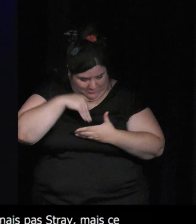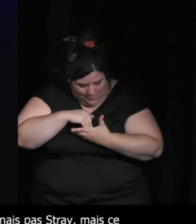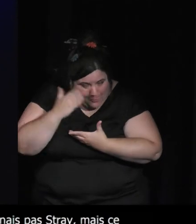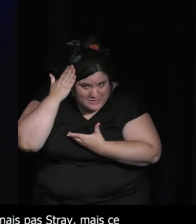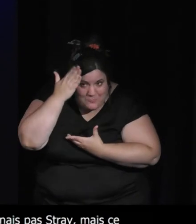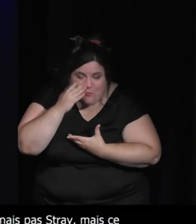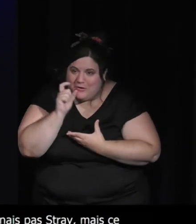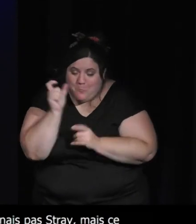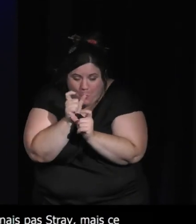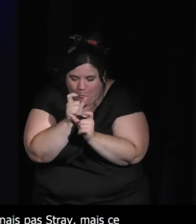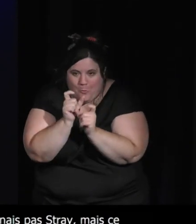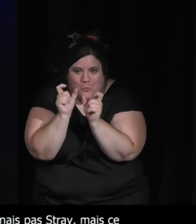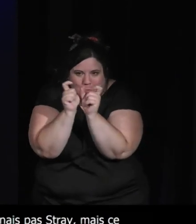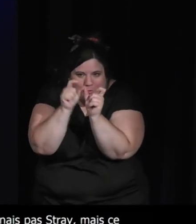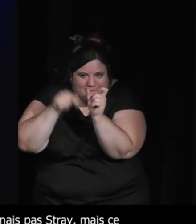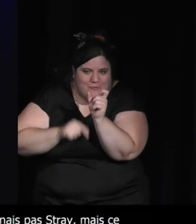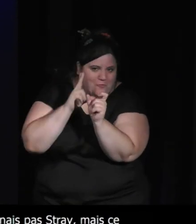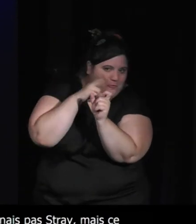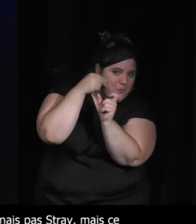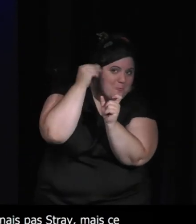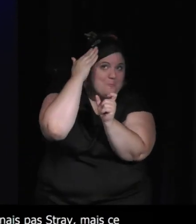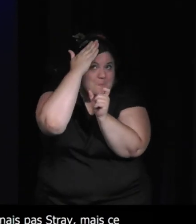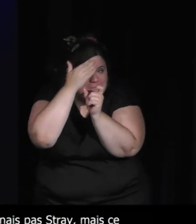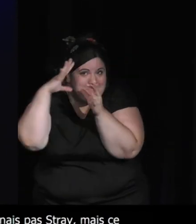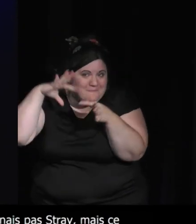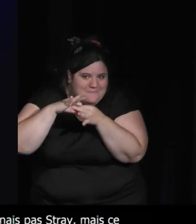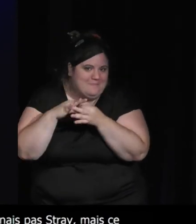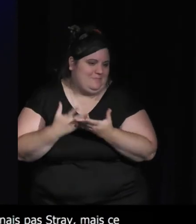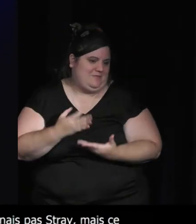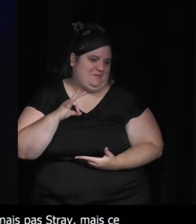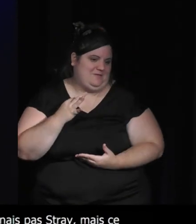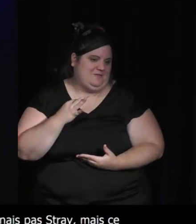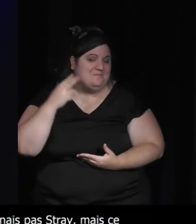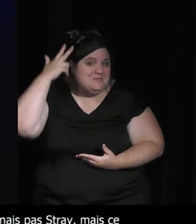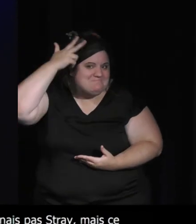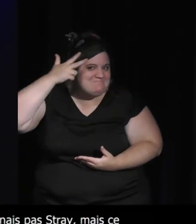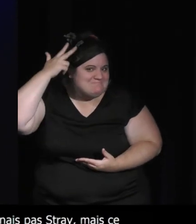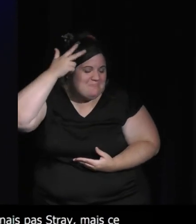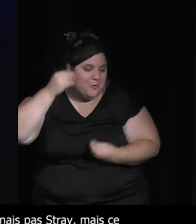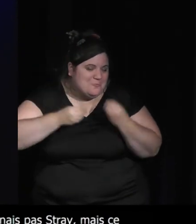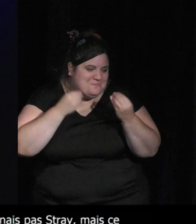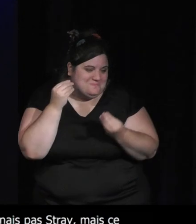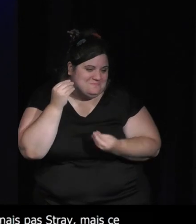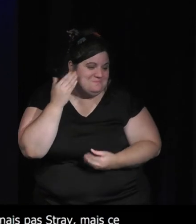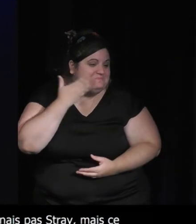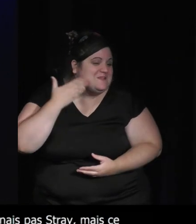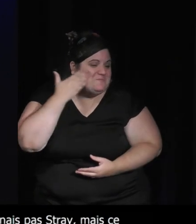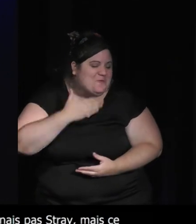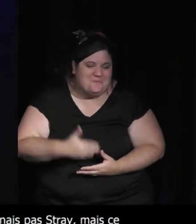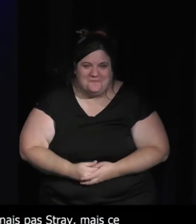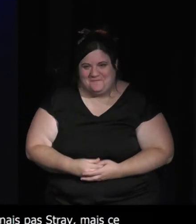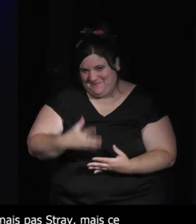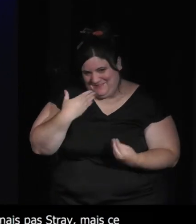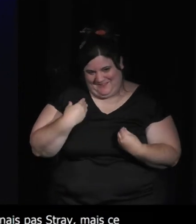il faut l'inventer donc ce genre de jeu je pense que c'est assez intéressant de les mettre en perspective puisque à force de s'être